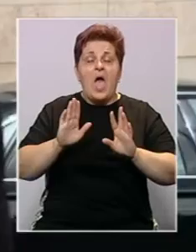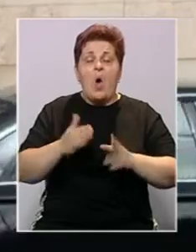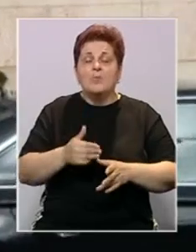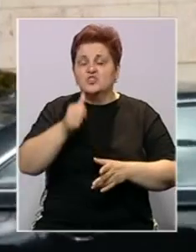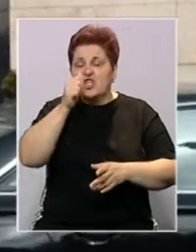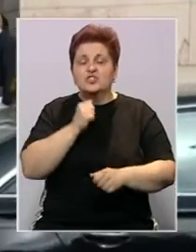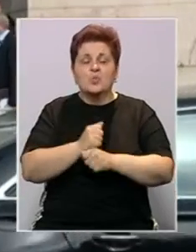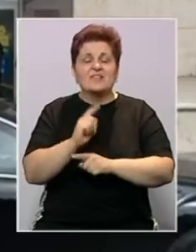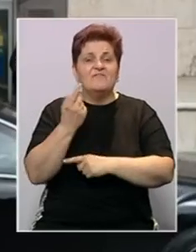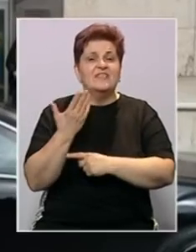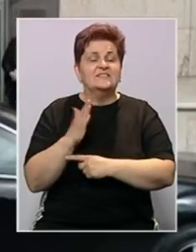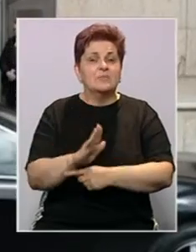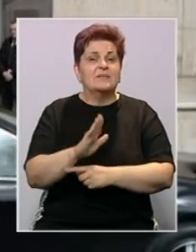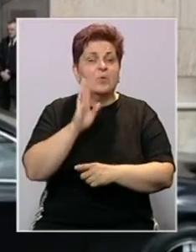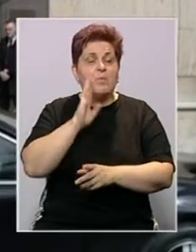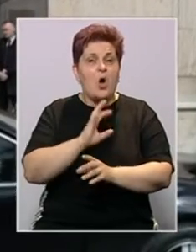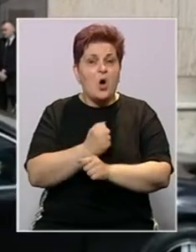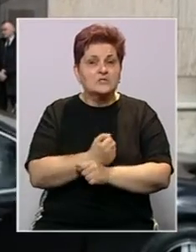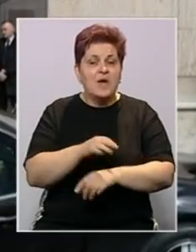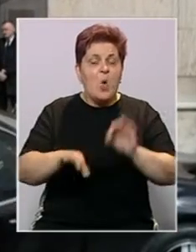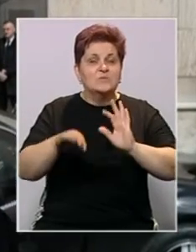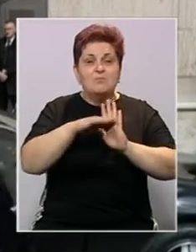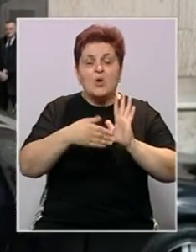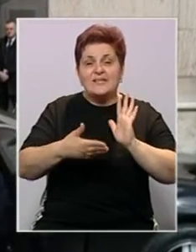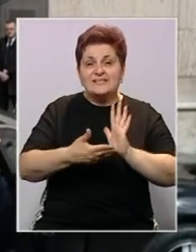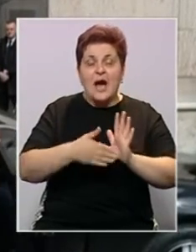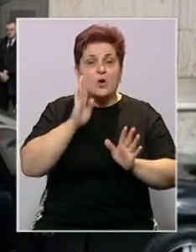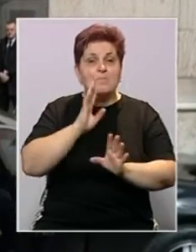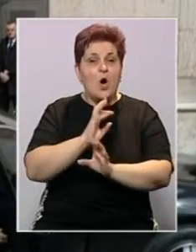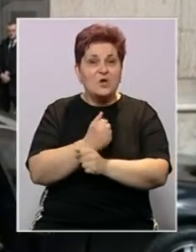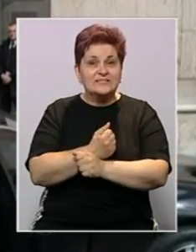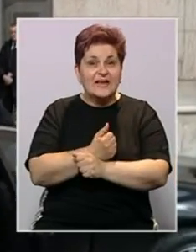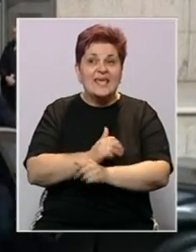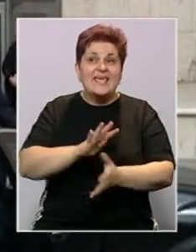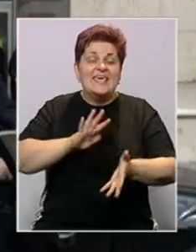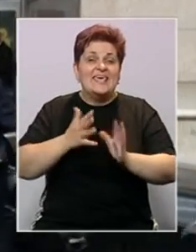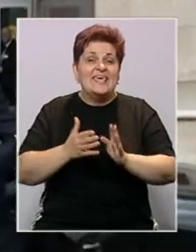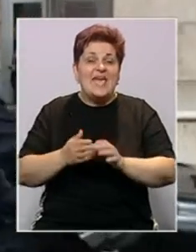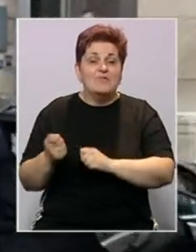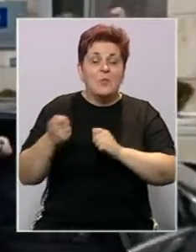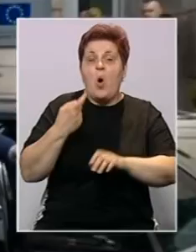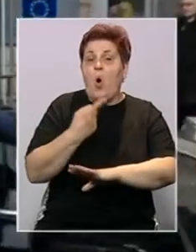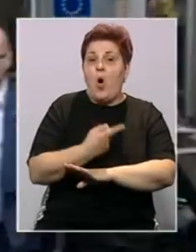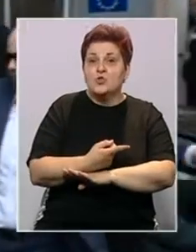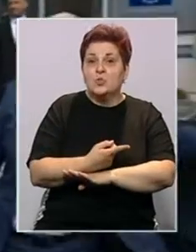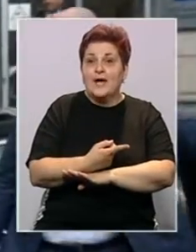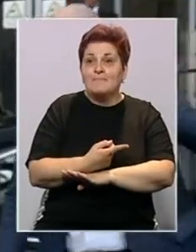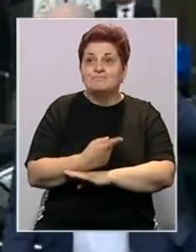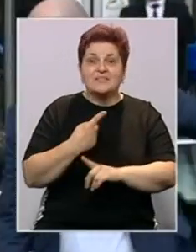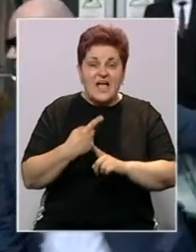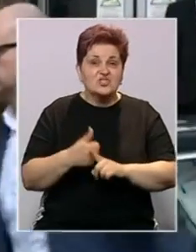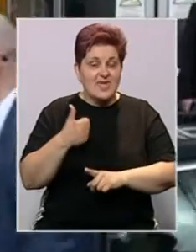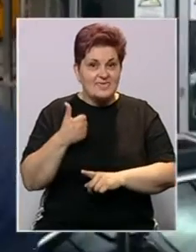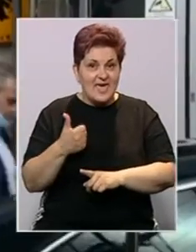intervenciji visokog predstavnika u BiH u izborni zakon BiH i eventualnom nametanju odluke, činjenica je